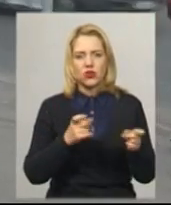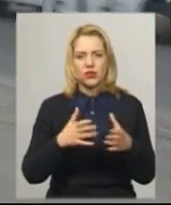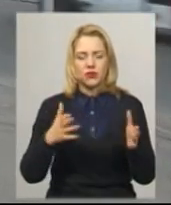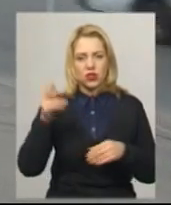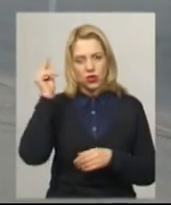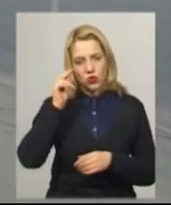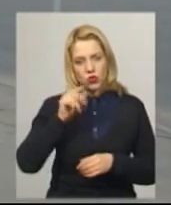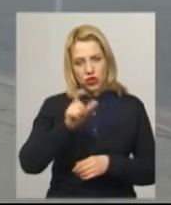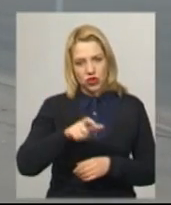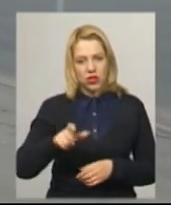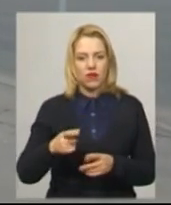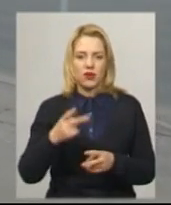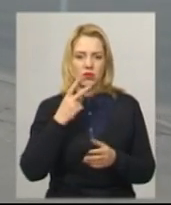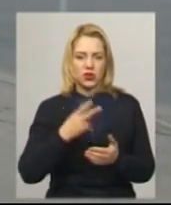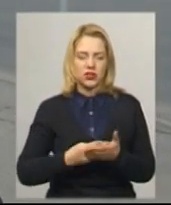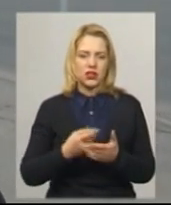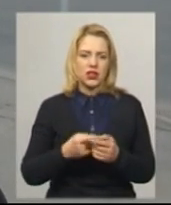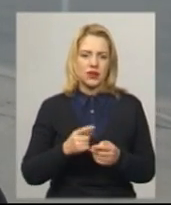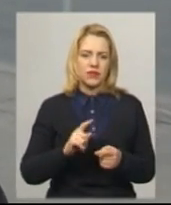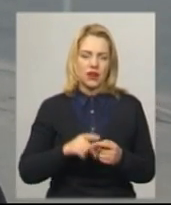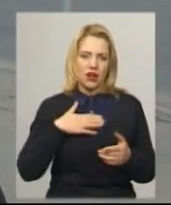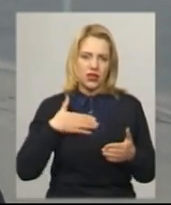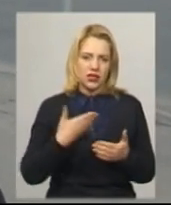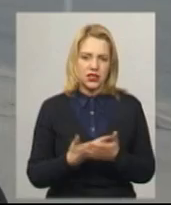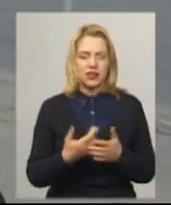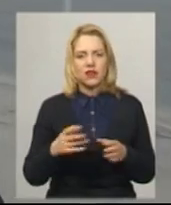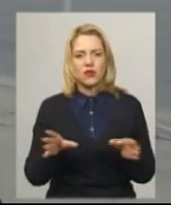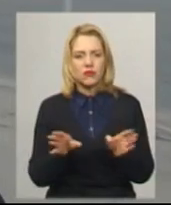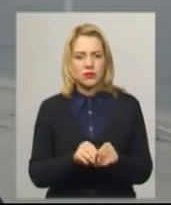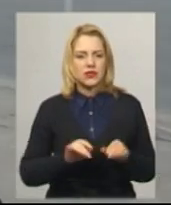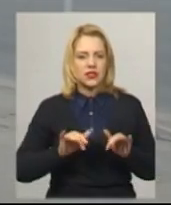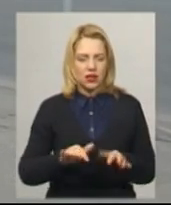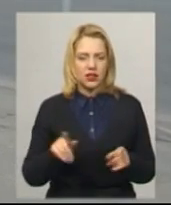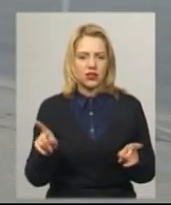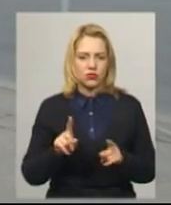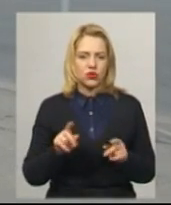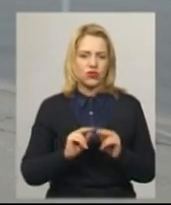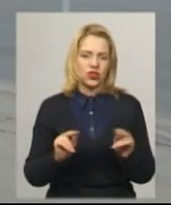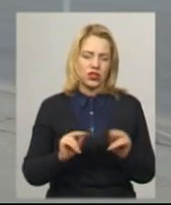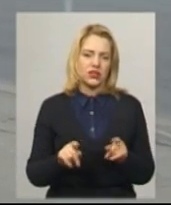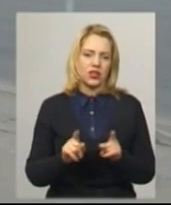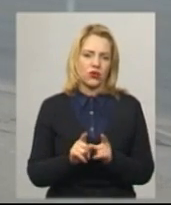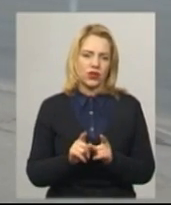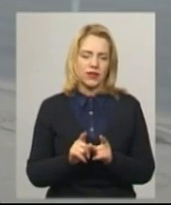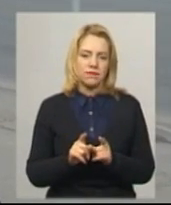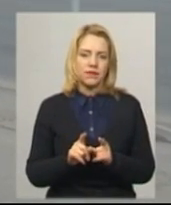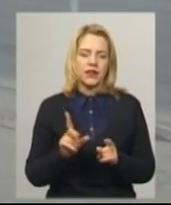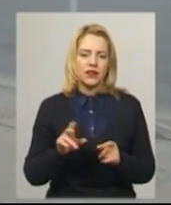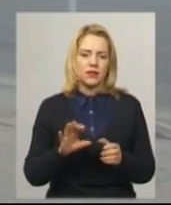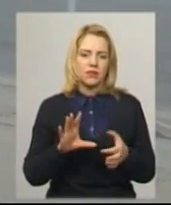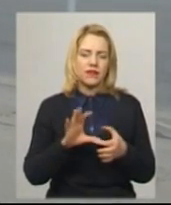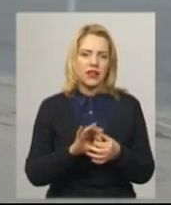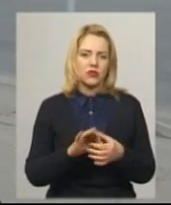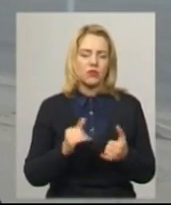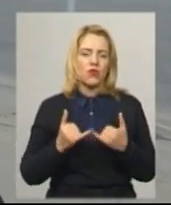молодь. Вони цьогоріч проявили зустрічну ініціативу провести такий спільний захід. Тому що вчителі, мабуть, з такої шкільної партії прив'язують їм повагу до